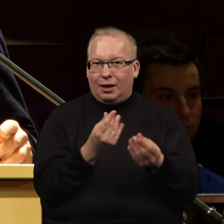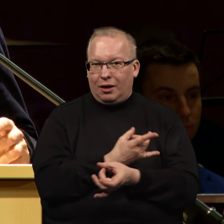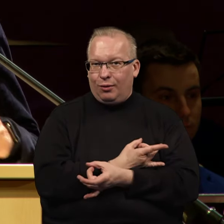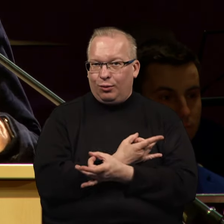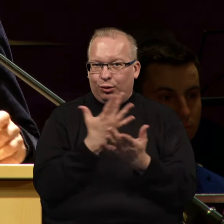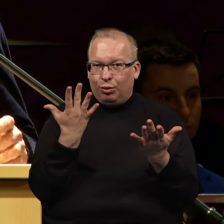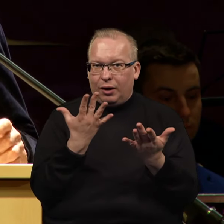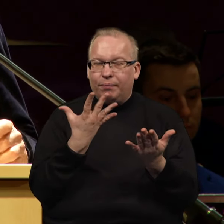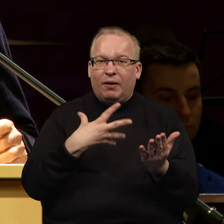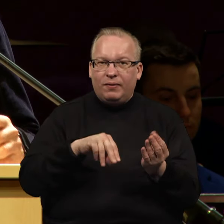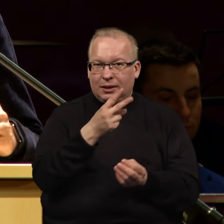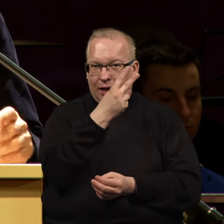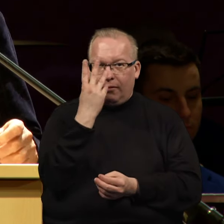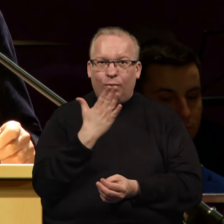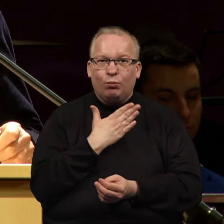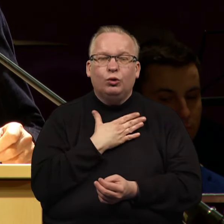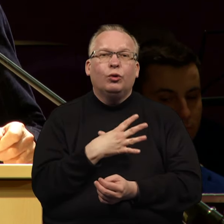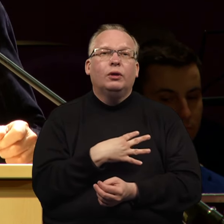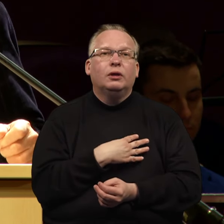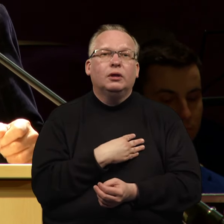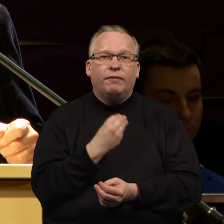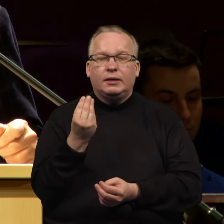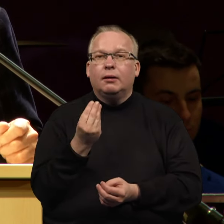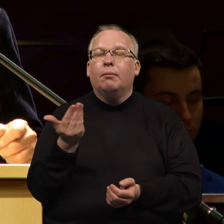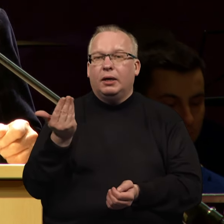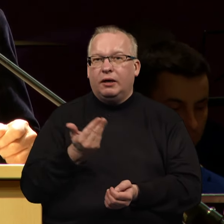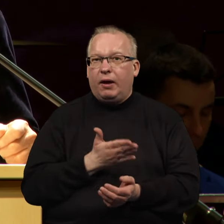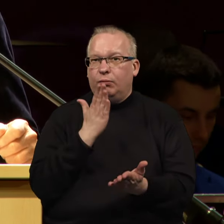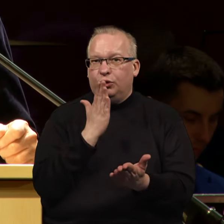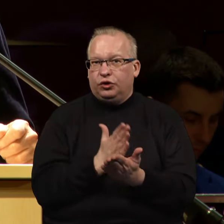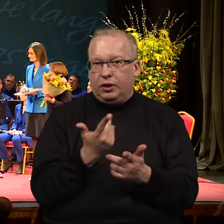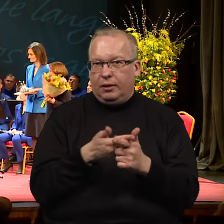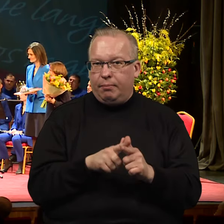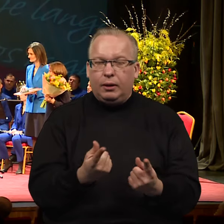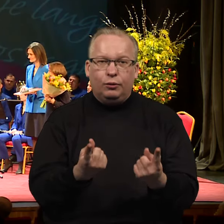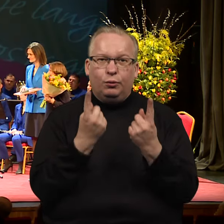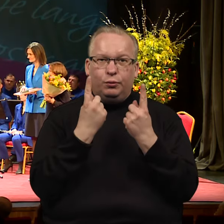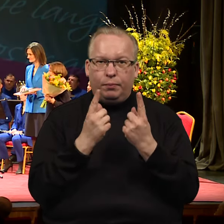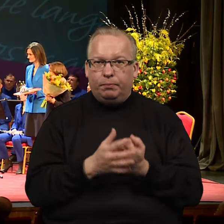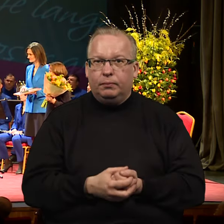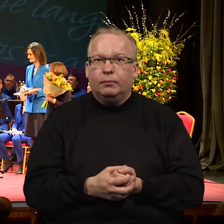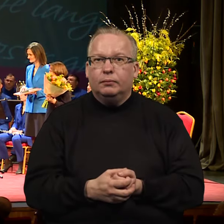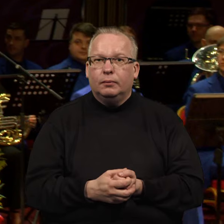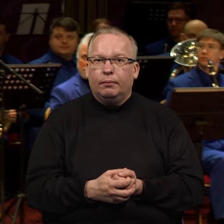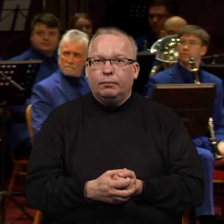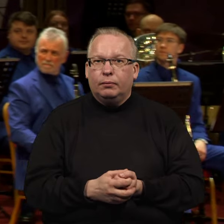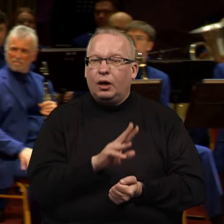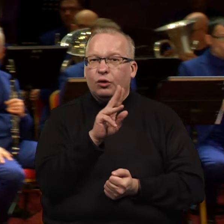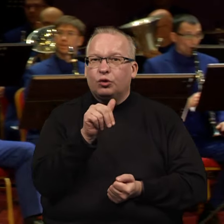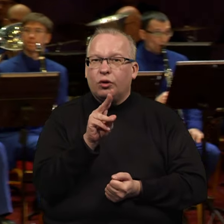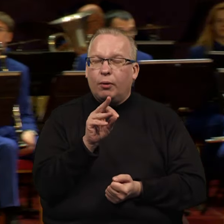kultūrai visai Lietuvos mūsų dvasiniam gyvenimui yra iš tikrųjų labai didelė. Gražina Žukauskėnė